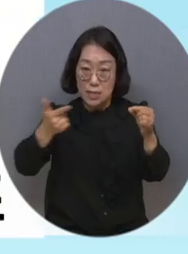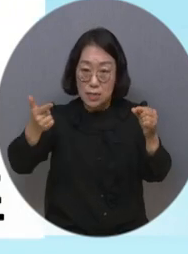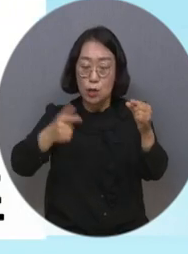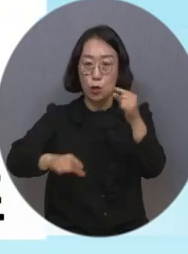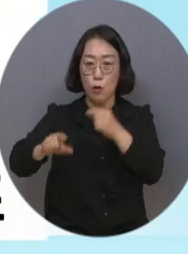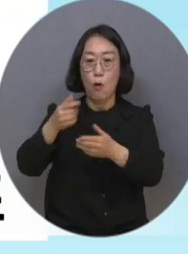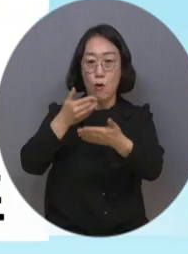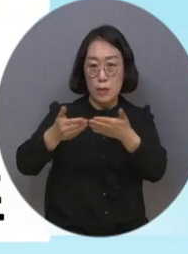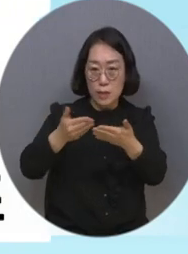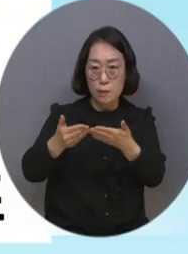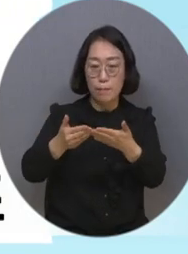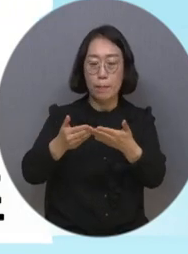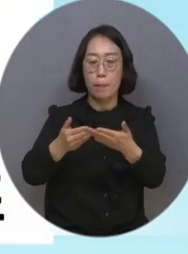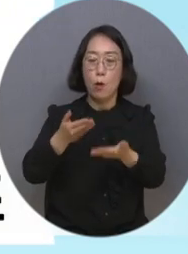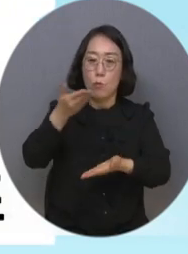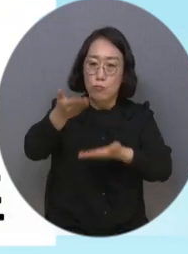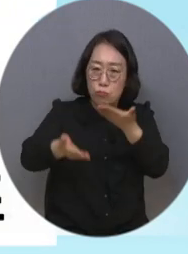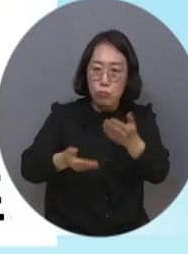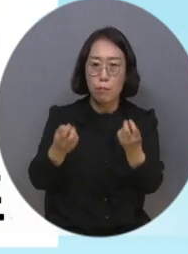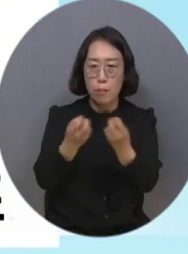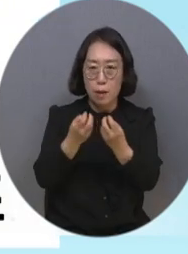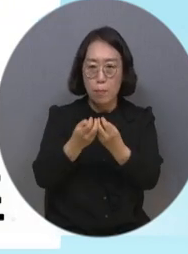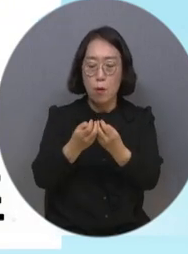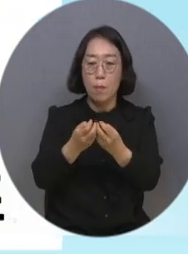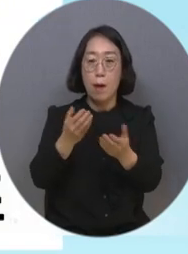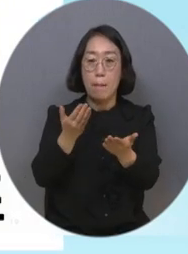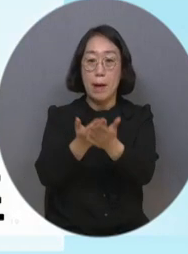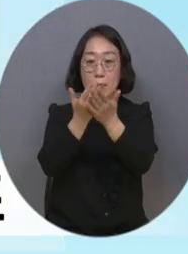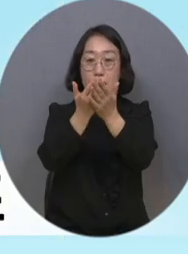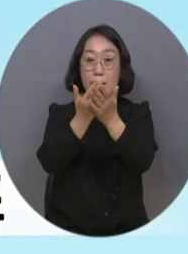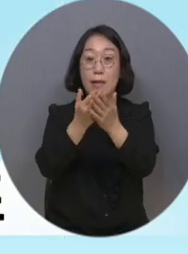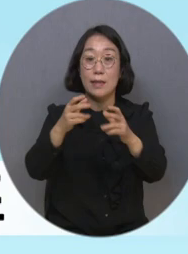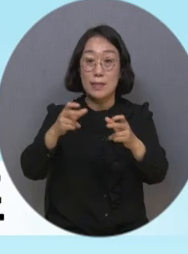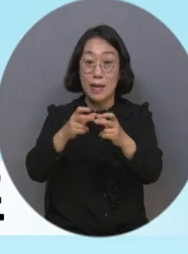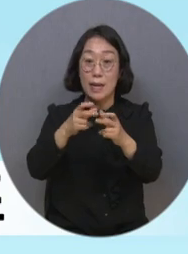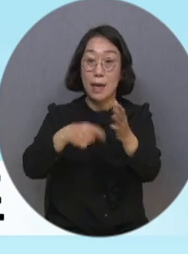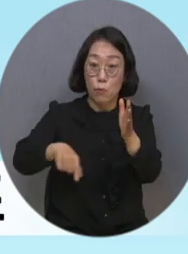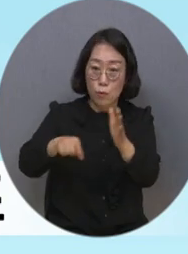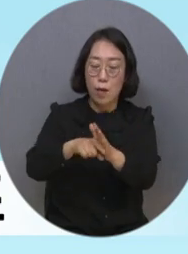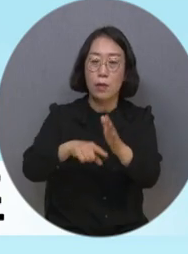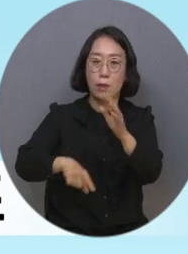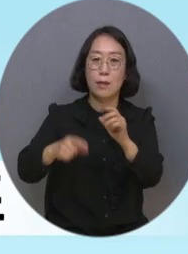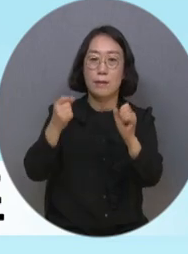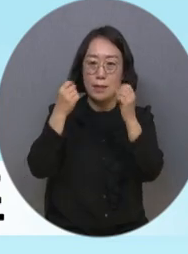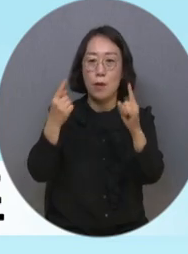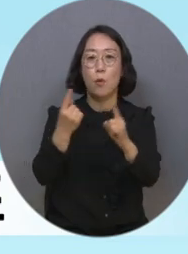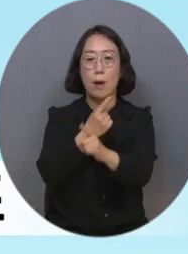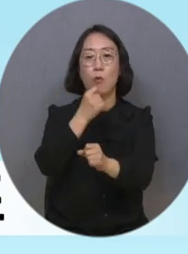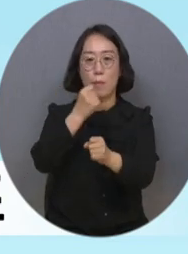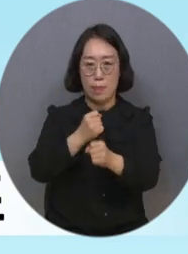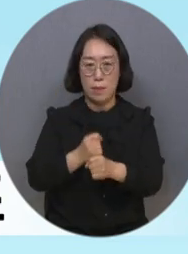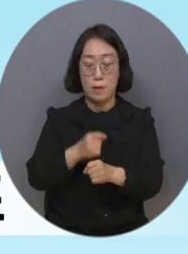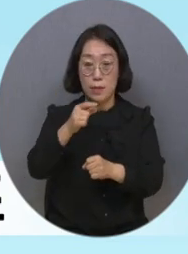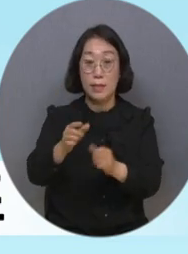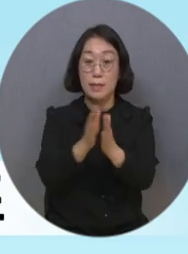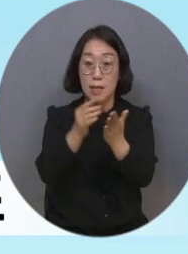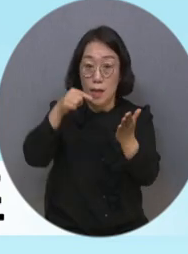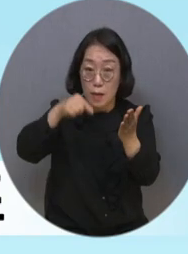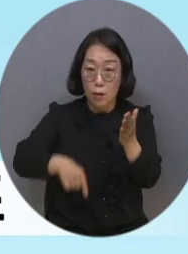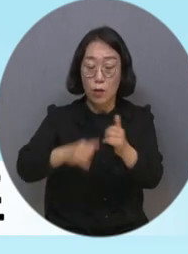제본 방식 등 발달장애인이 읽기 쉽도록 새롭게 제작했습니다. 특히 이번 읽기 쉬운 생태도서는